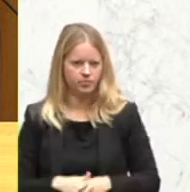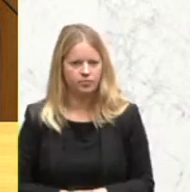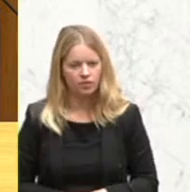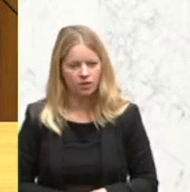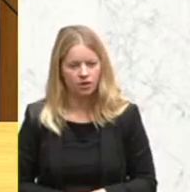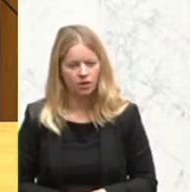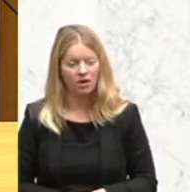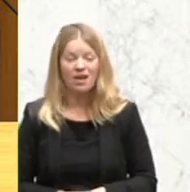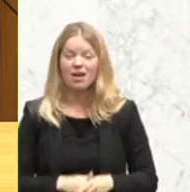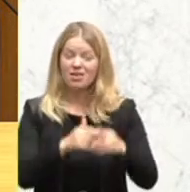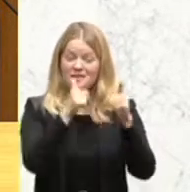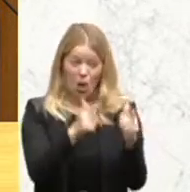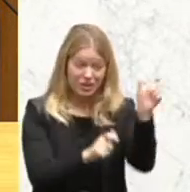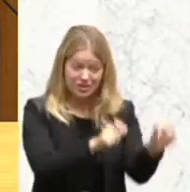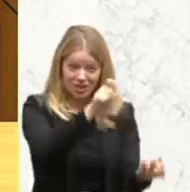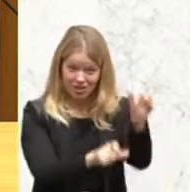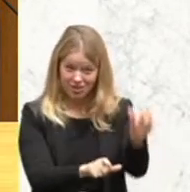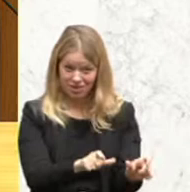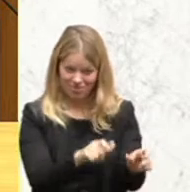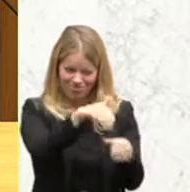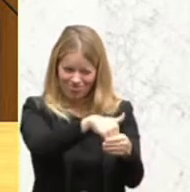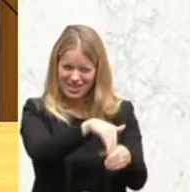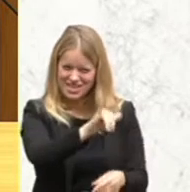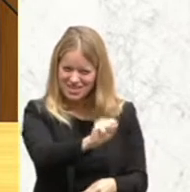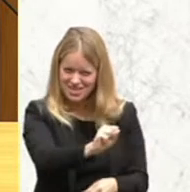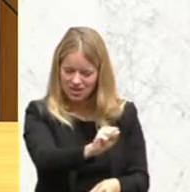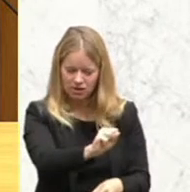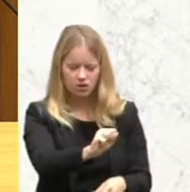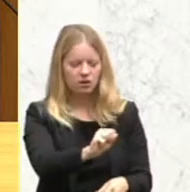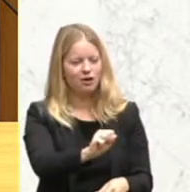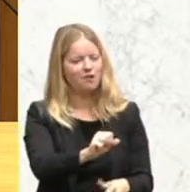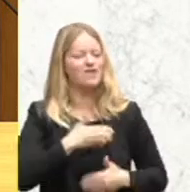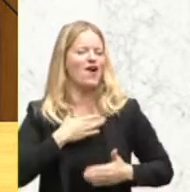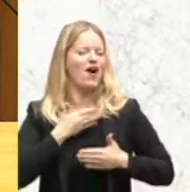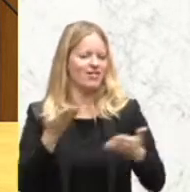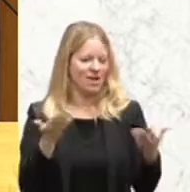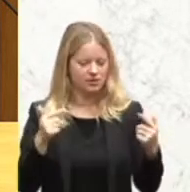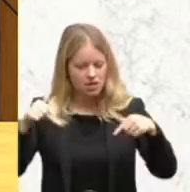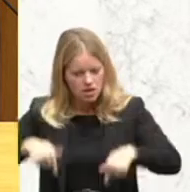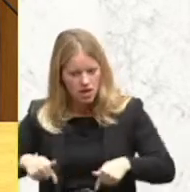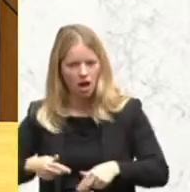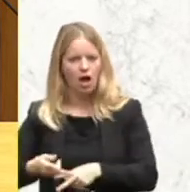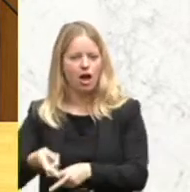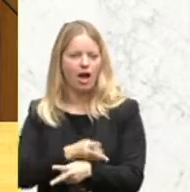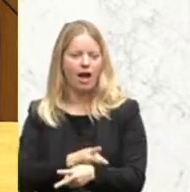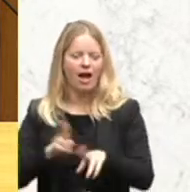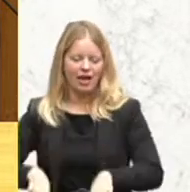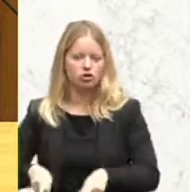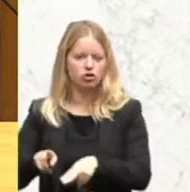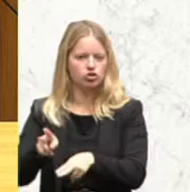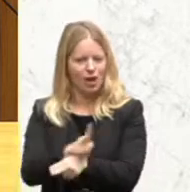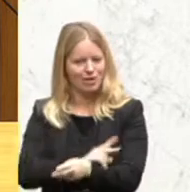mehr freuen, als wenn wir hier auch anfangen, unsere rechtsstaatlichen Standards, Grundrechte,